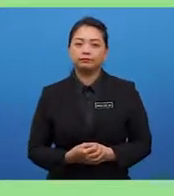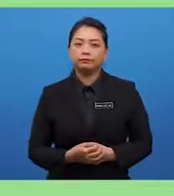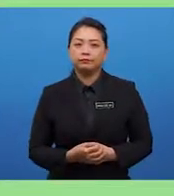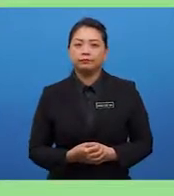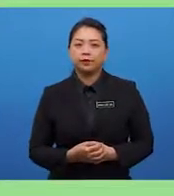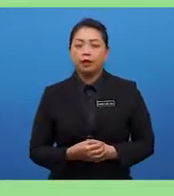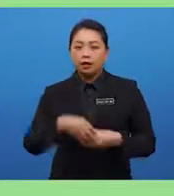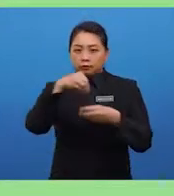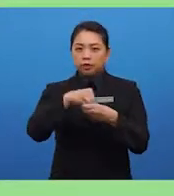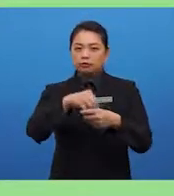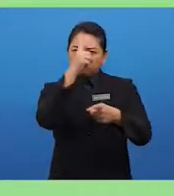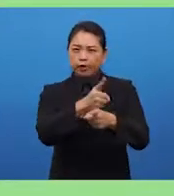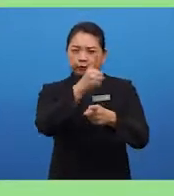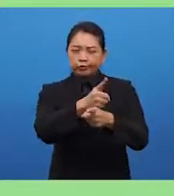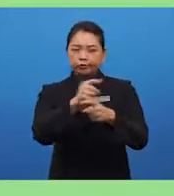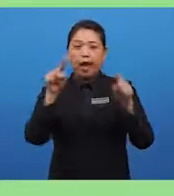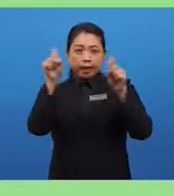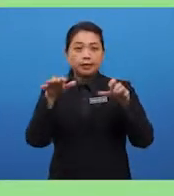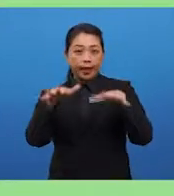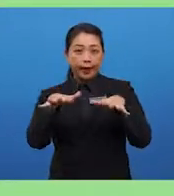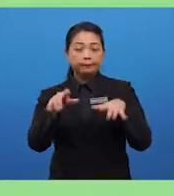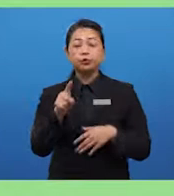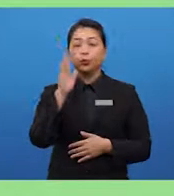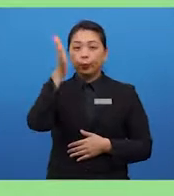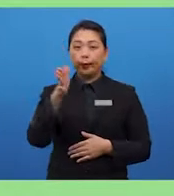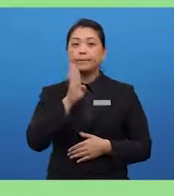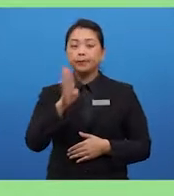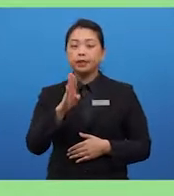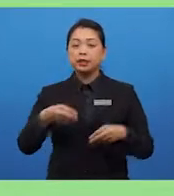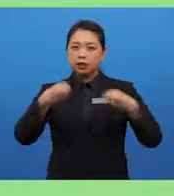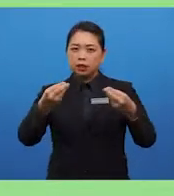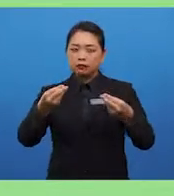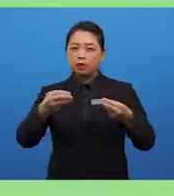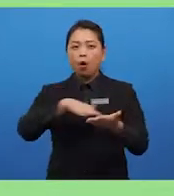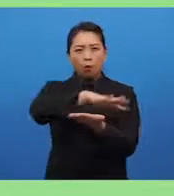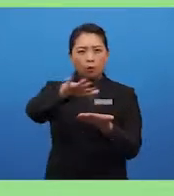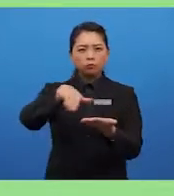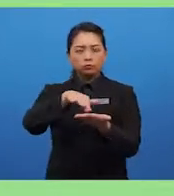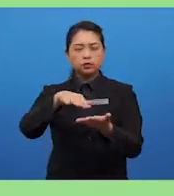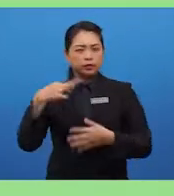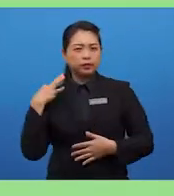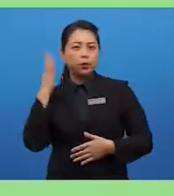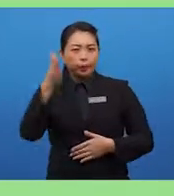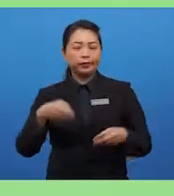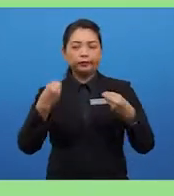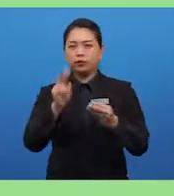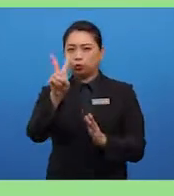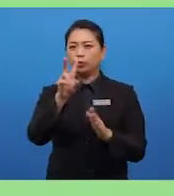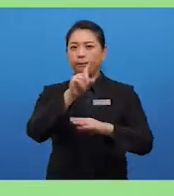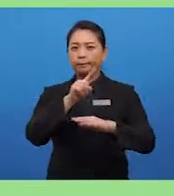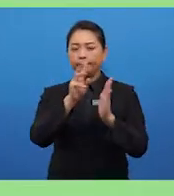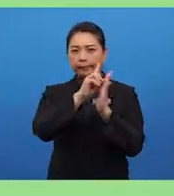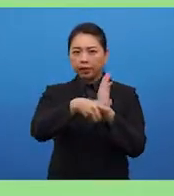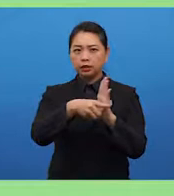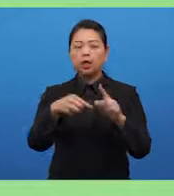in the actual exam, you will be given, all the candidates will be given 2 minutes to